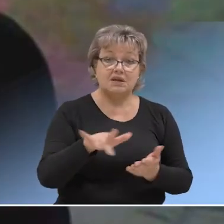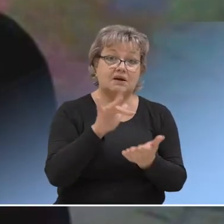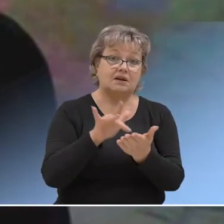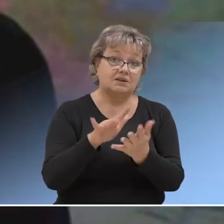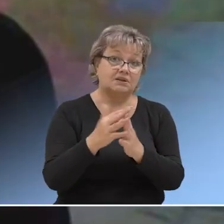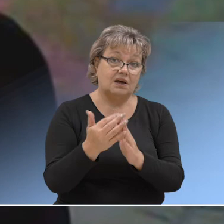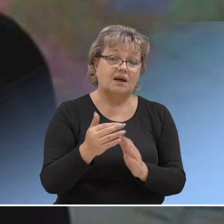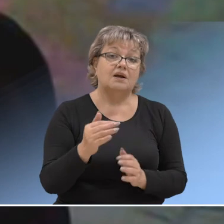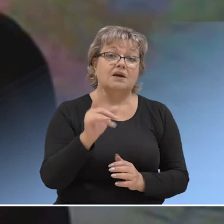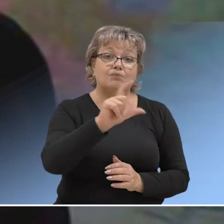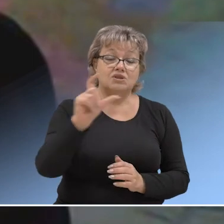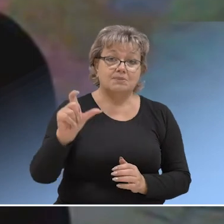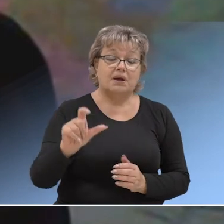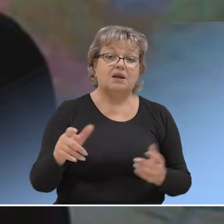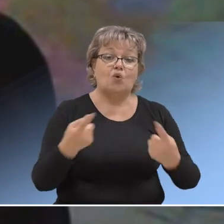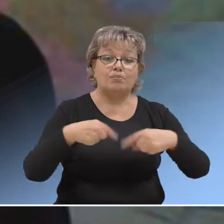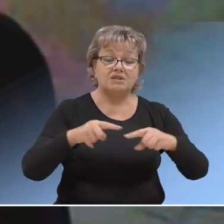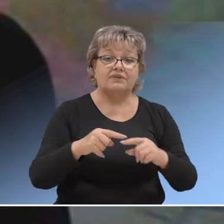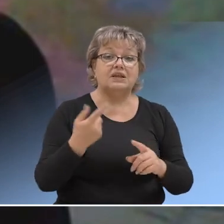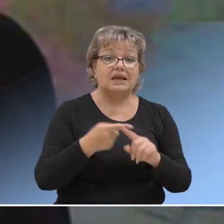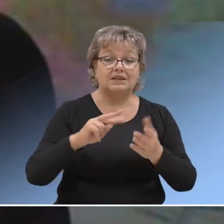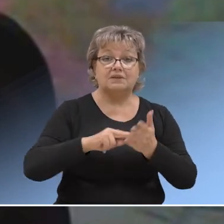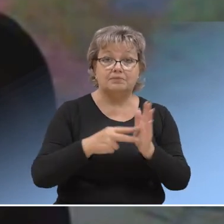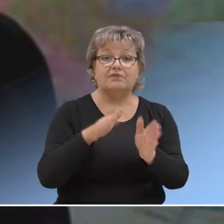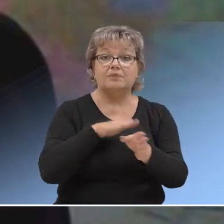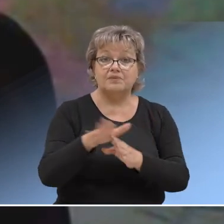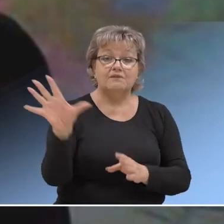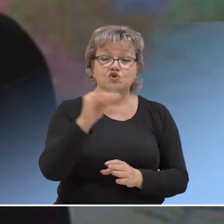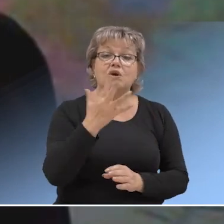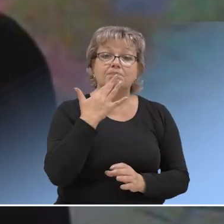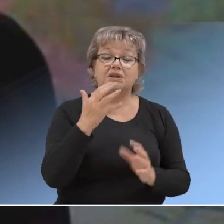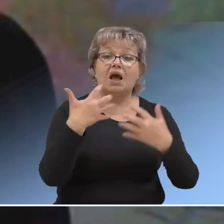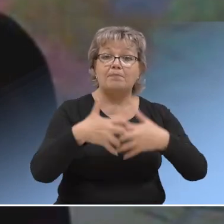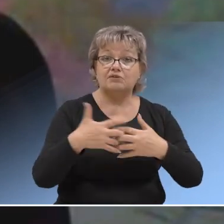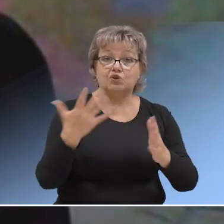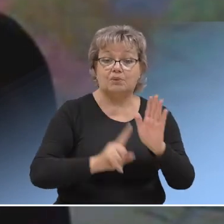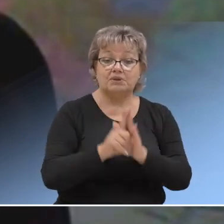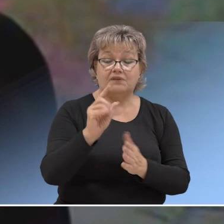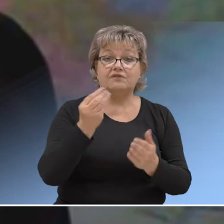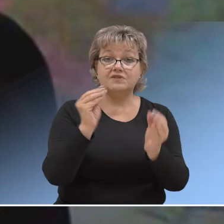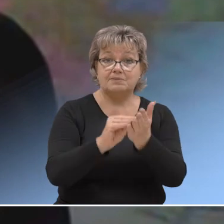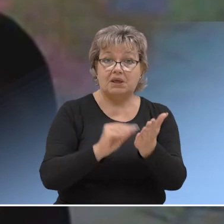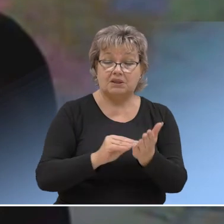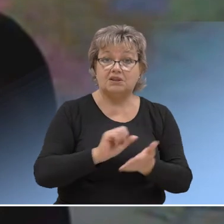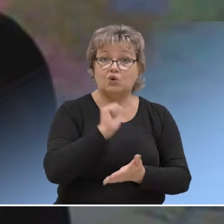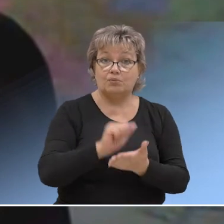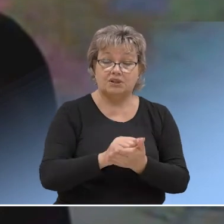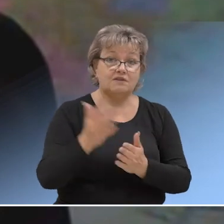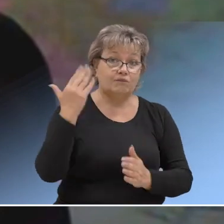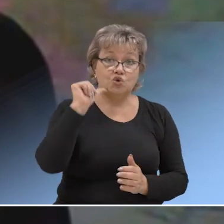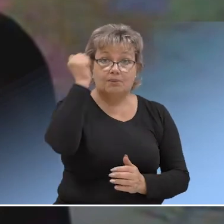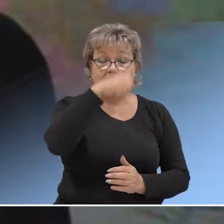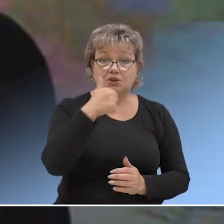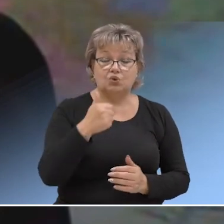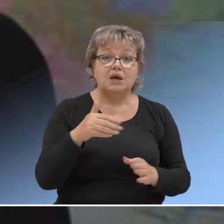муниципальные образования данную задачу исполняют. Все импортное оборудование, которое было заложено в проектно-сметную документацию в